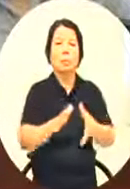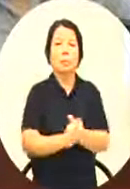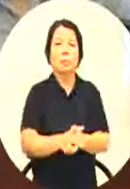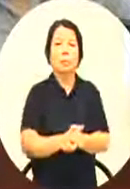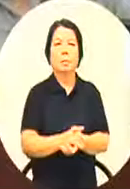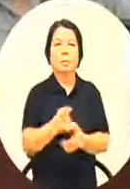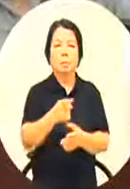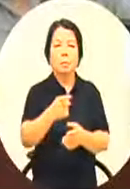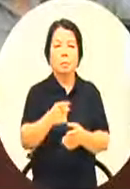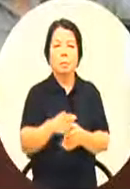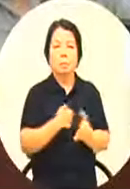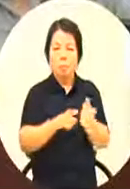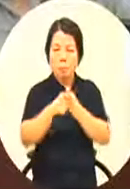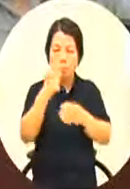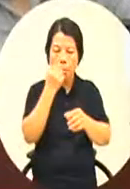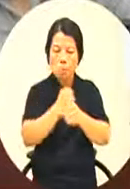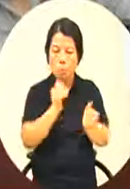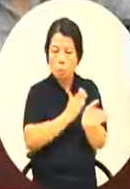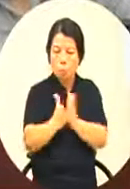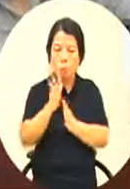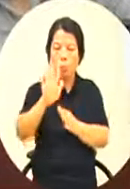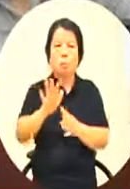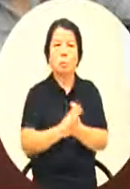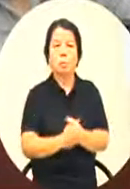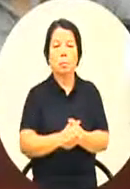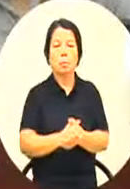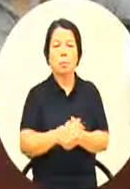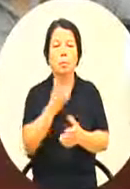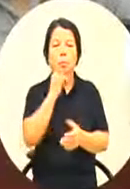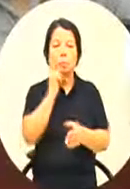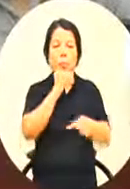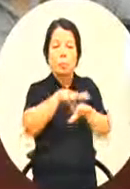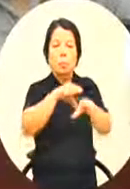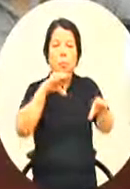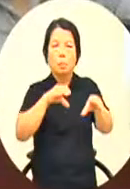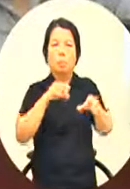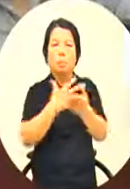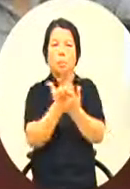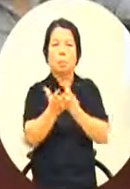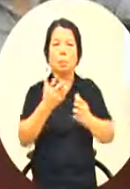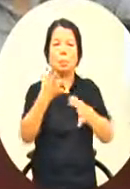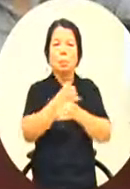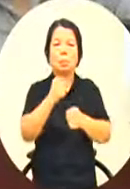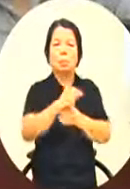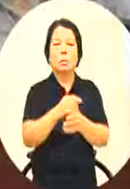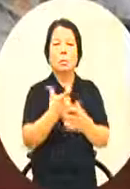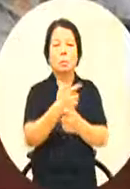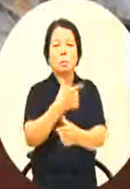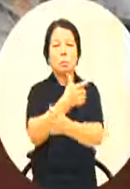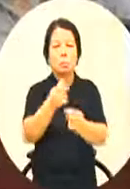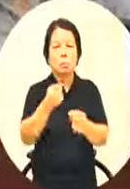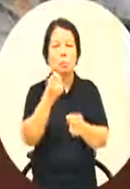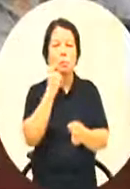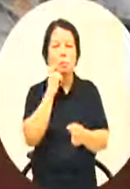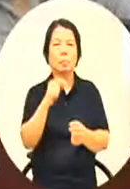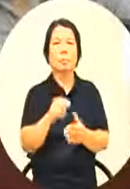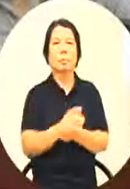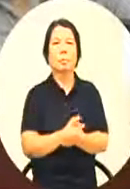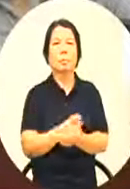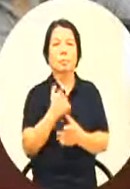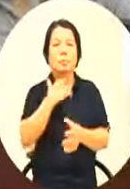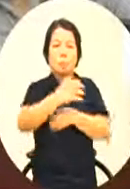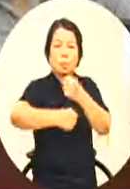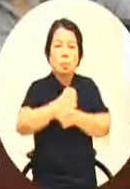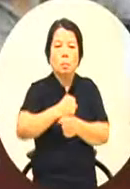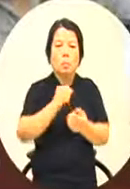部分我们都一直有在处理只是货柜艺术节所做的作品其实比较难移置啊所以那个部分我们都会在活动